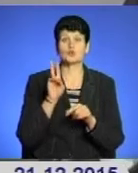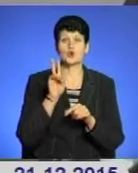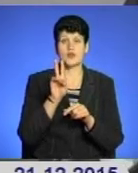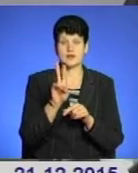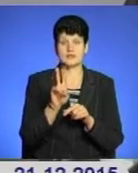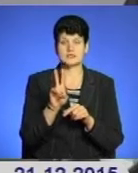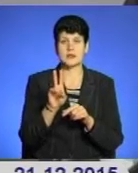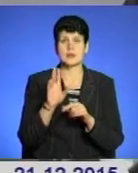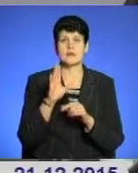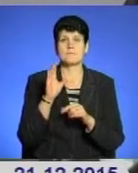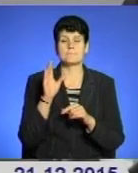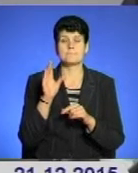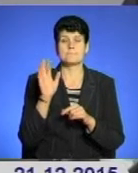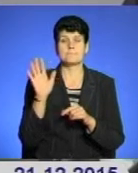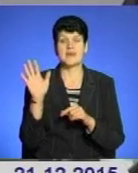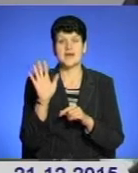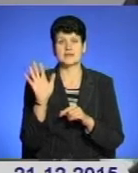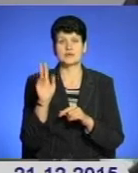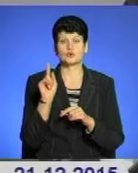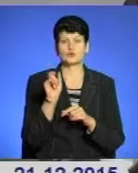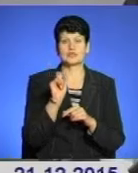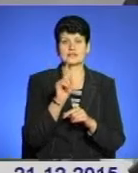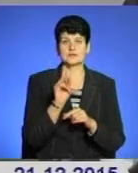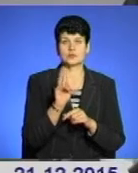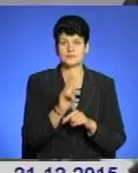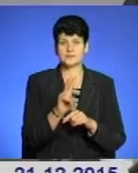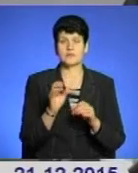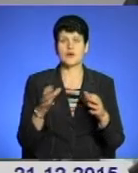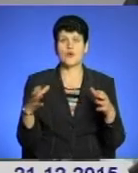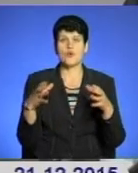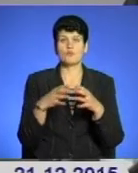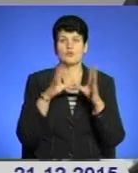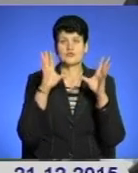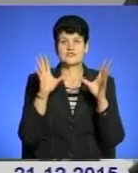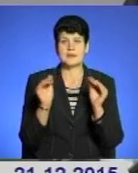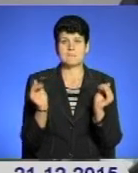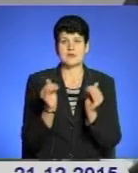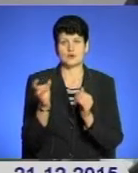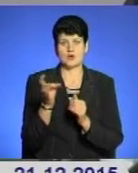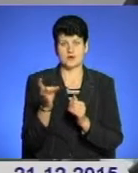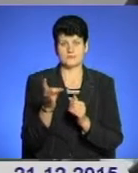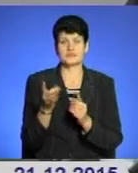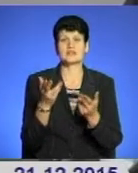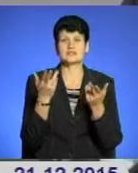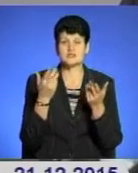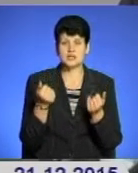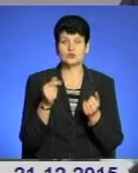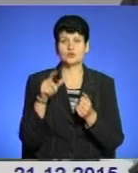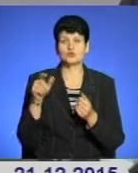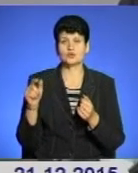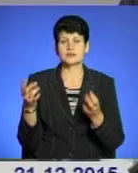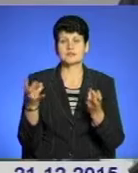маршрути 5-11, то ми практично і фактично охопимо всі мікрорайони. Звичайно, що доведеться людям